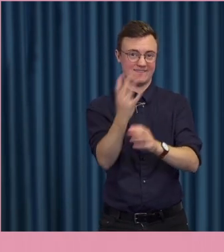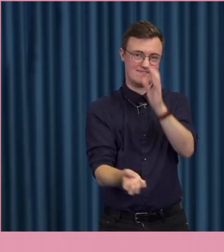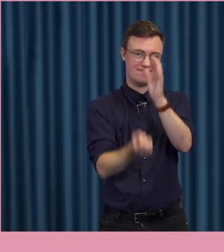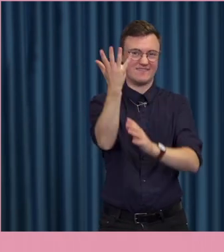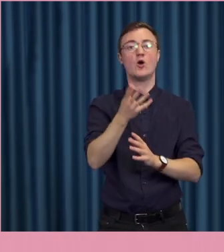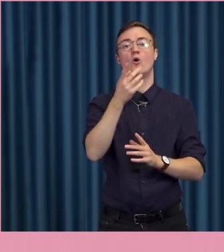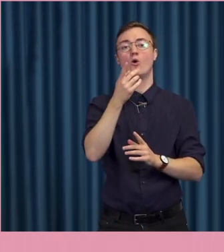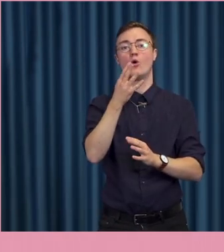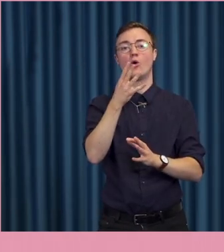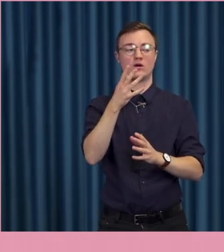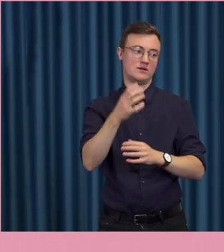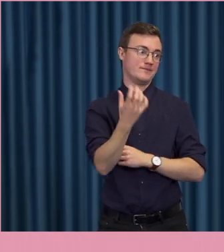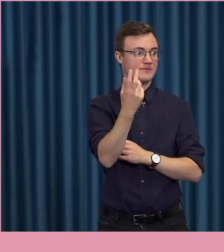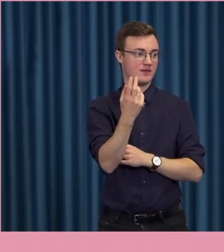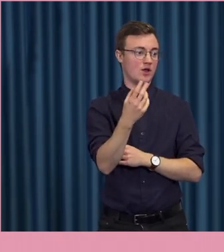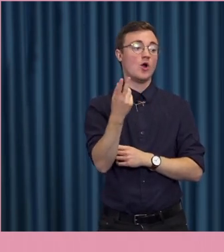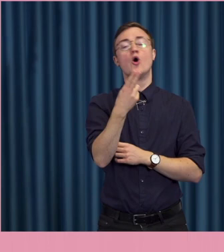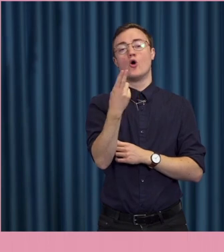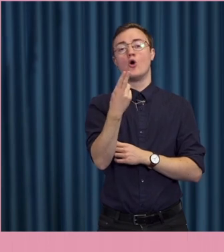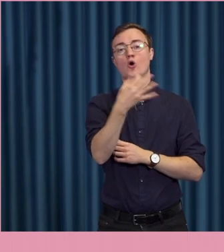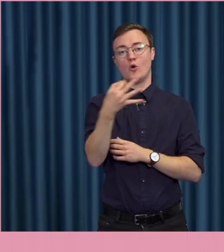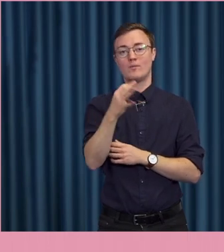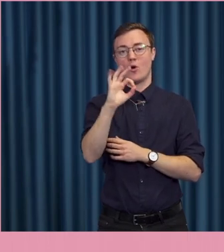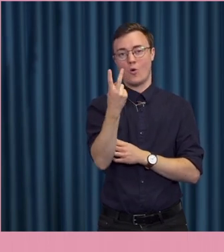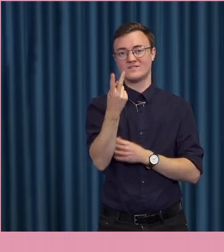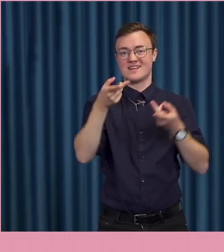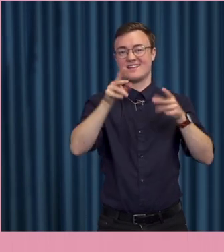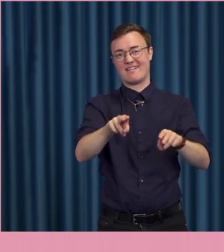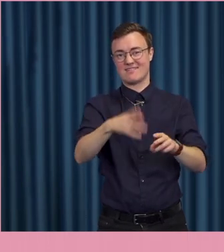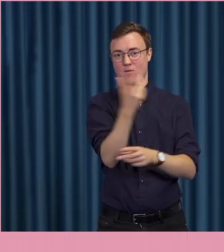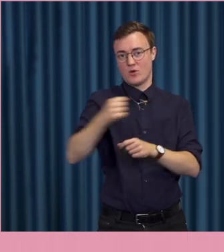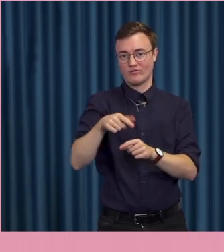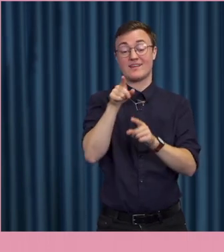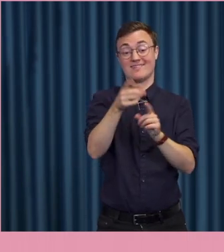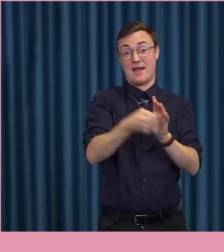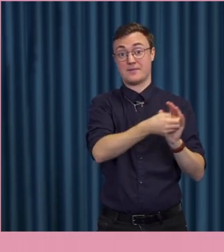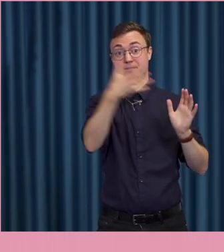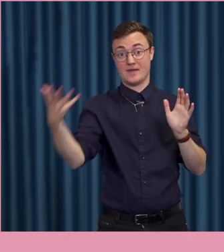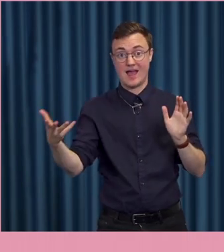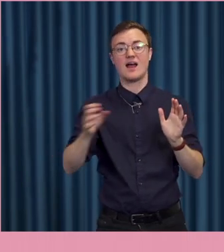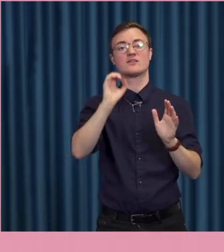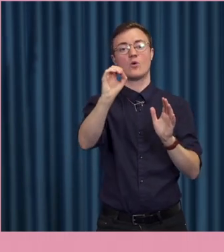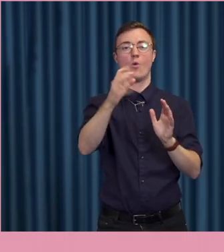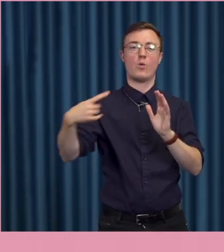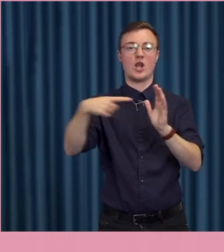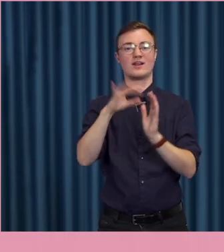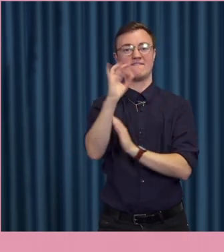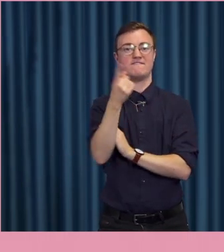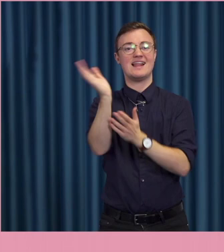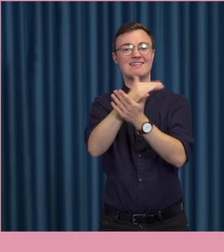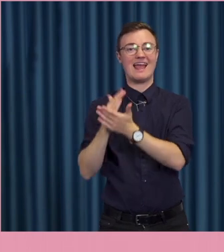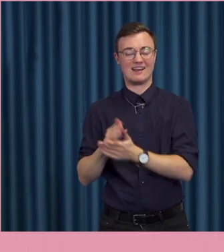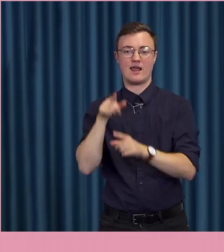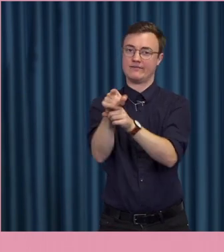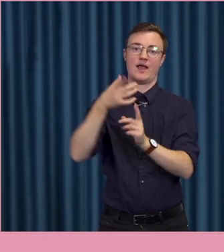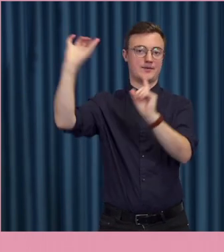upphovsrättsbrotten stod i centrum så ledde det till enligt vissa uppgifter i alla fall till att den illegala fildelningen snabbt gick ner. Och